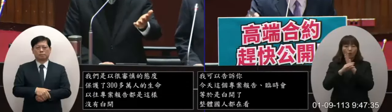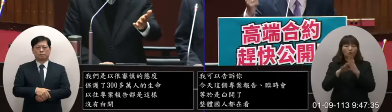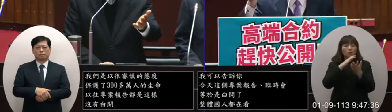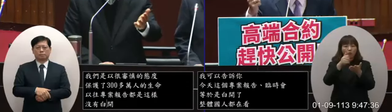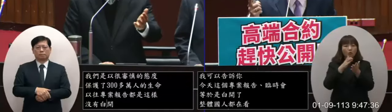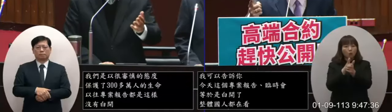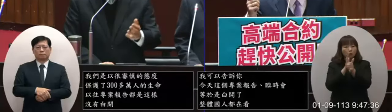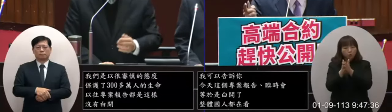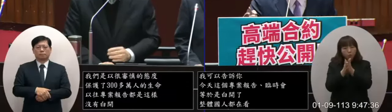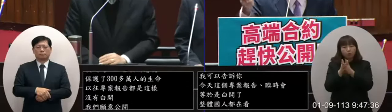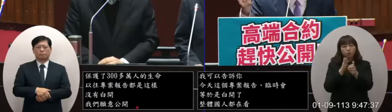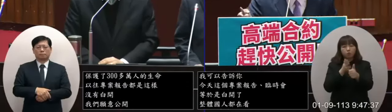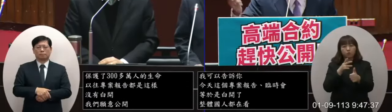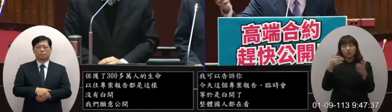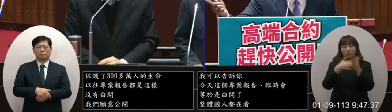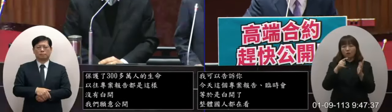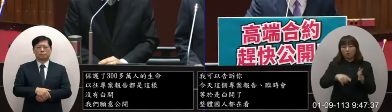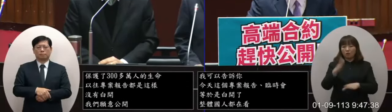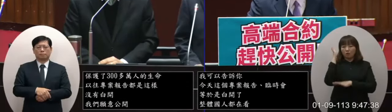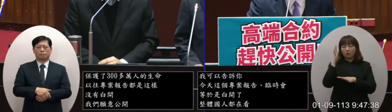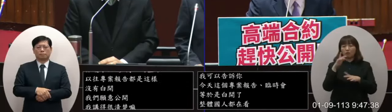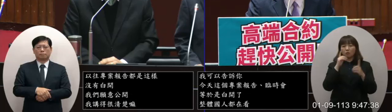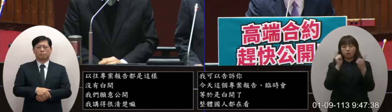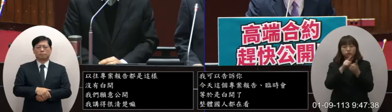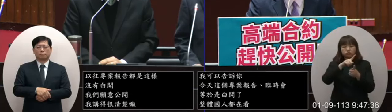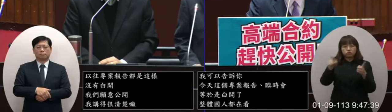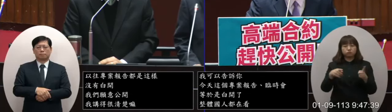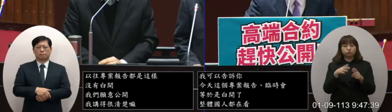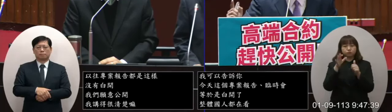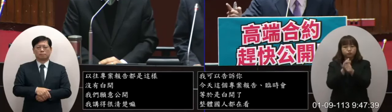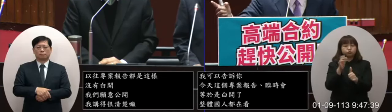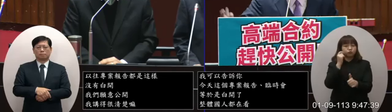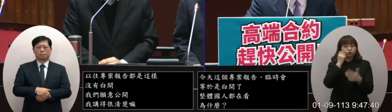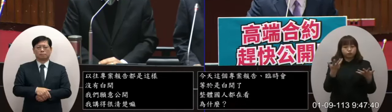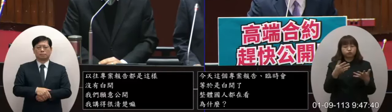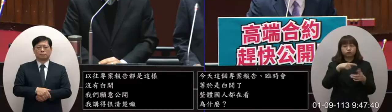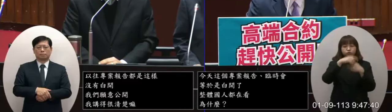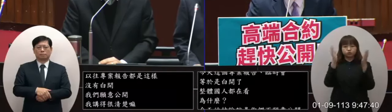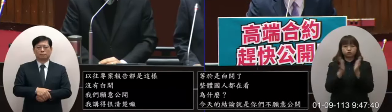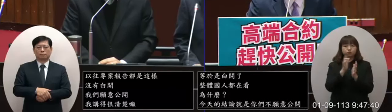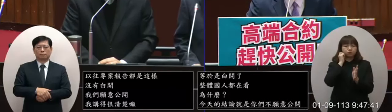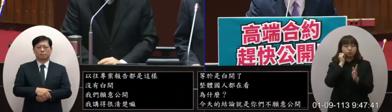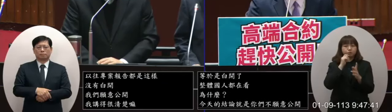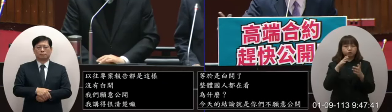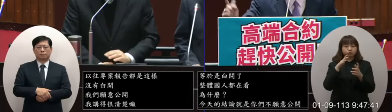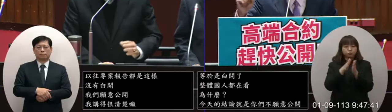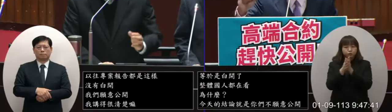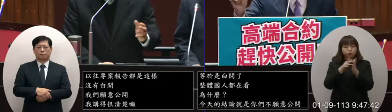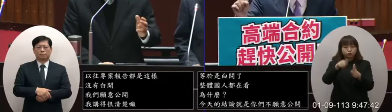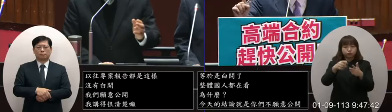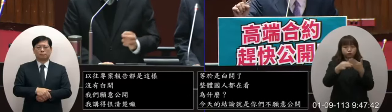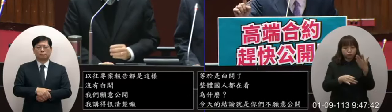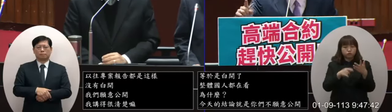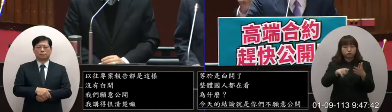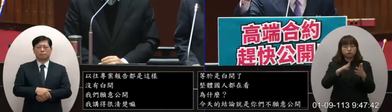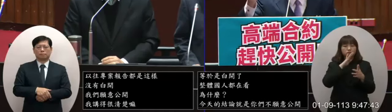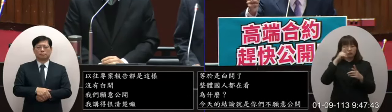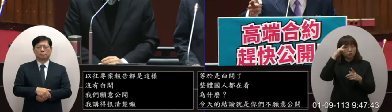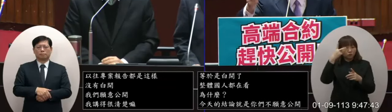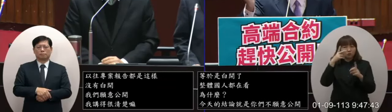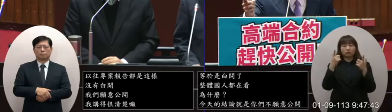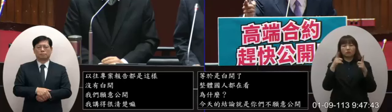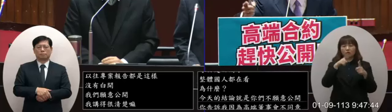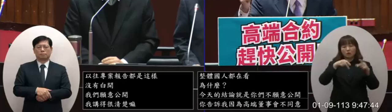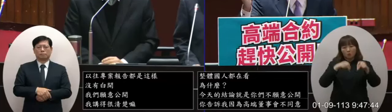在要求但是我必須告訴你難道政府完全對他們有約束力嗎難道完全都沒有辦法要求嗎這個案子不是一天兩天